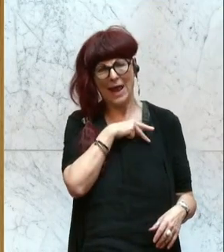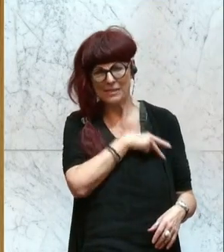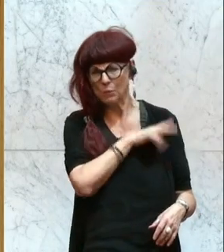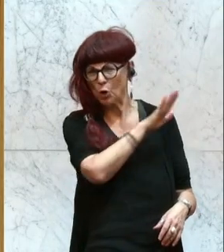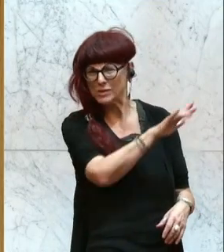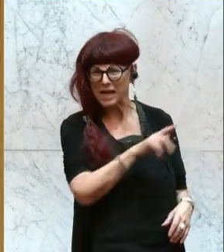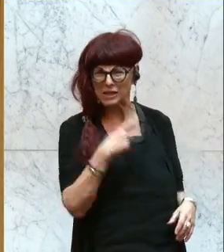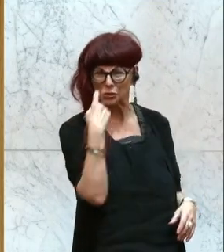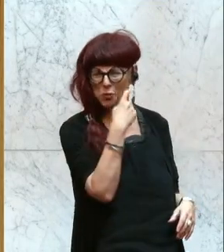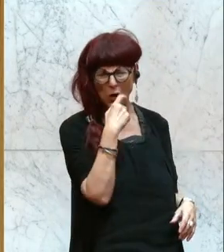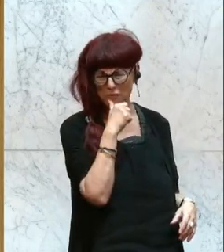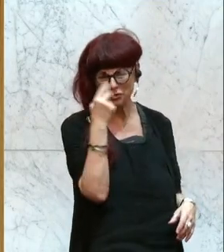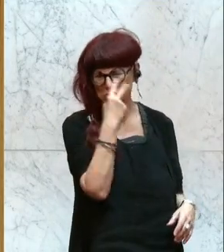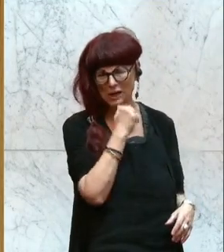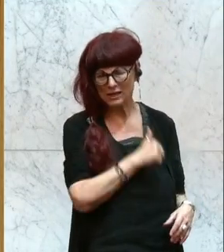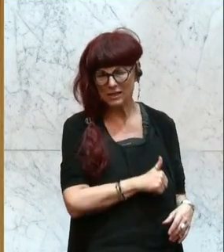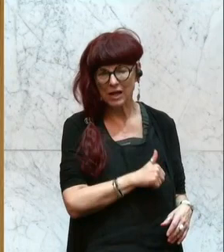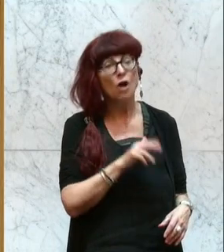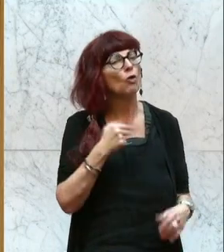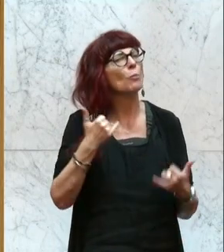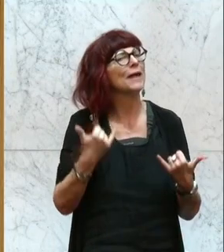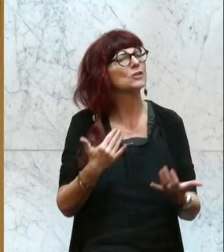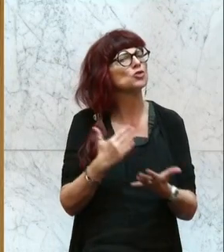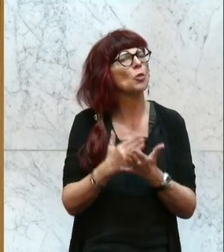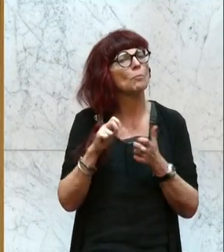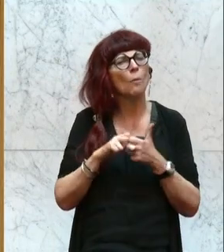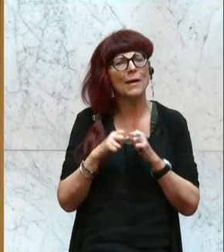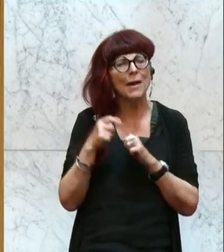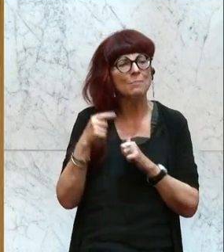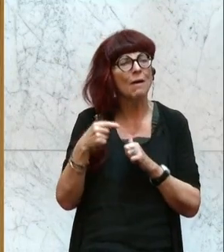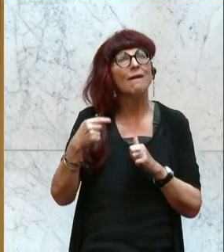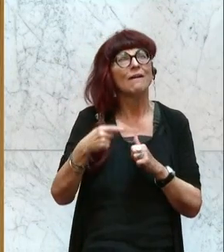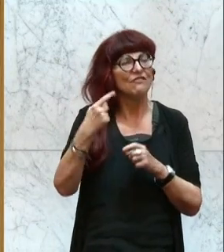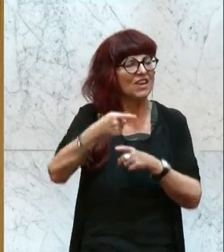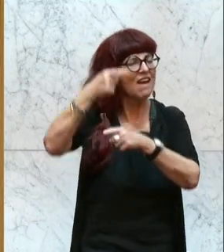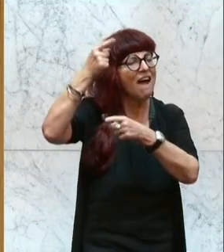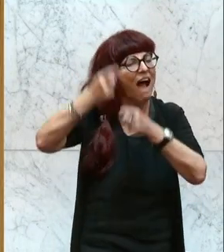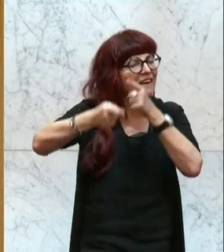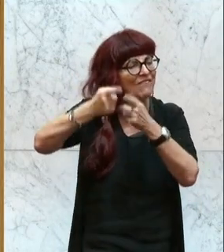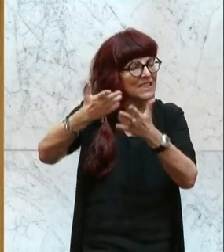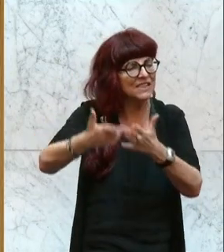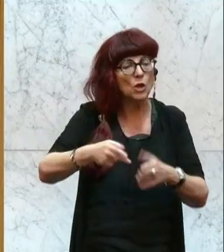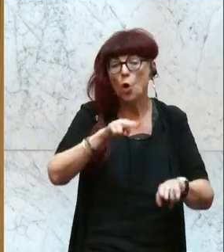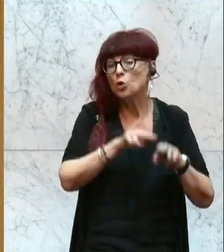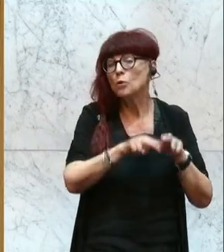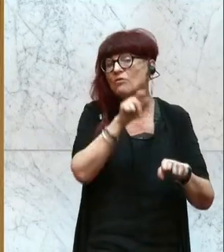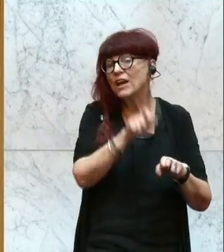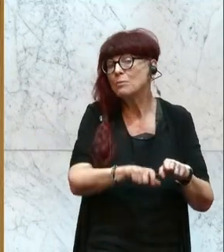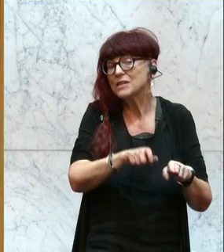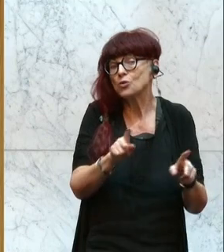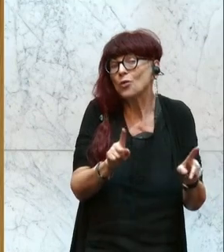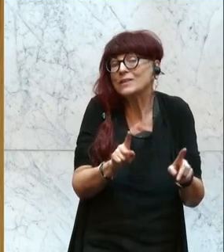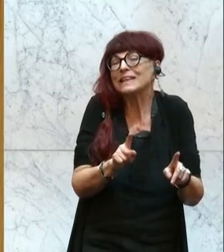nicht ganz nachvollziehen, weil es gibt jetzt schon die Problematik, dass etwas angewiesen wird, was die betroffene Pflegeperson vielleicht gar nicht darf.